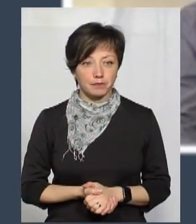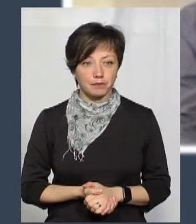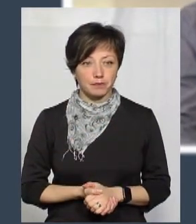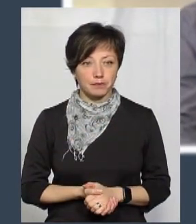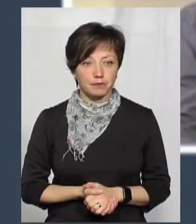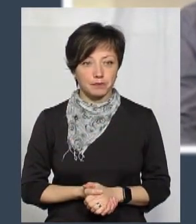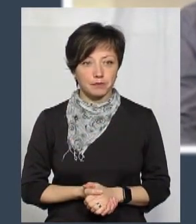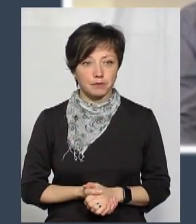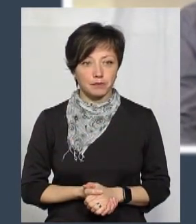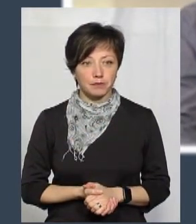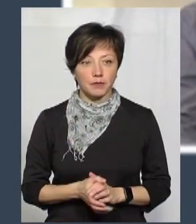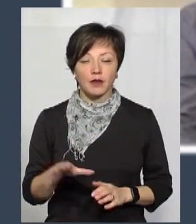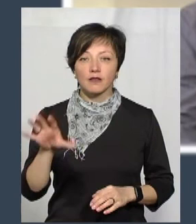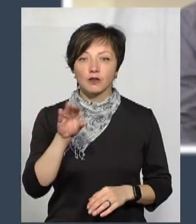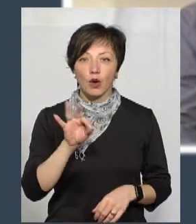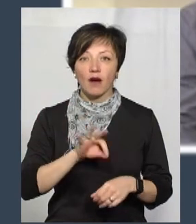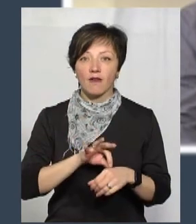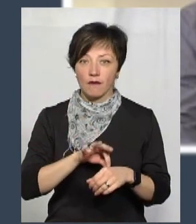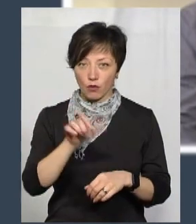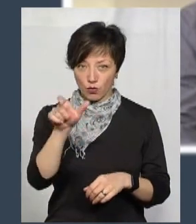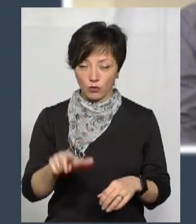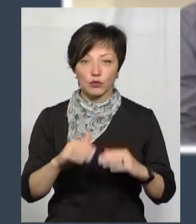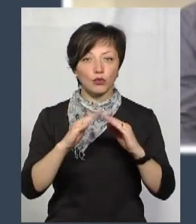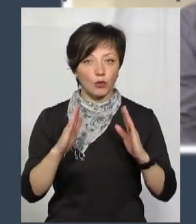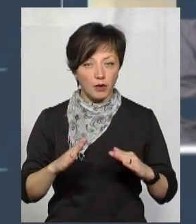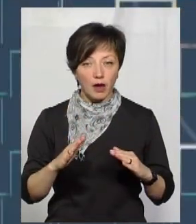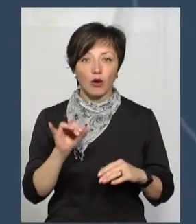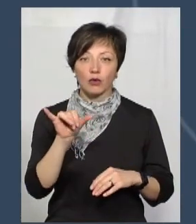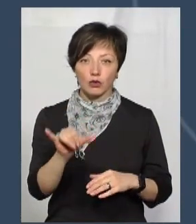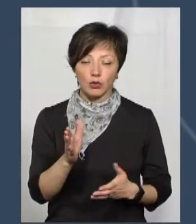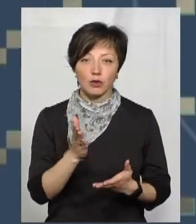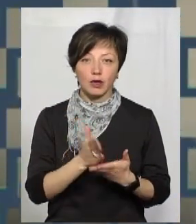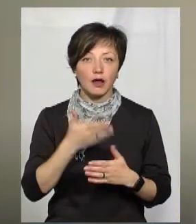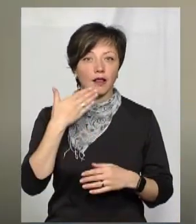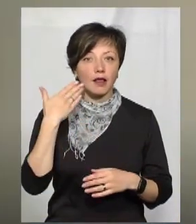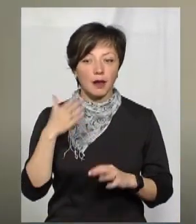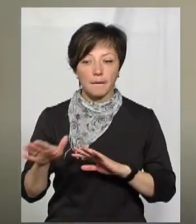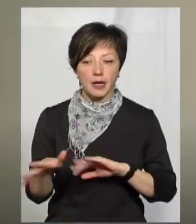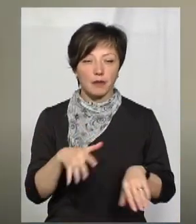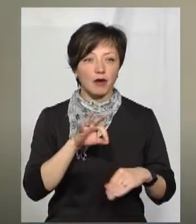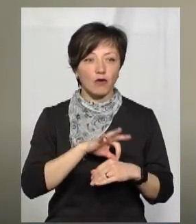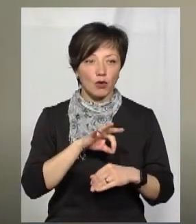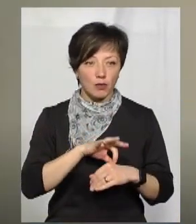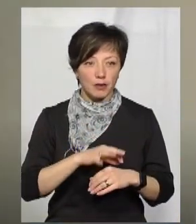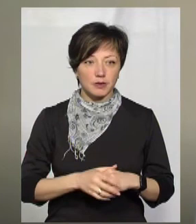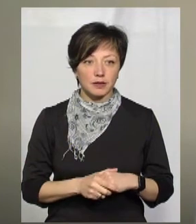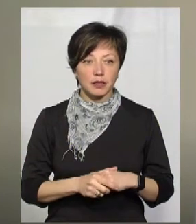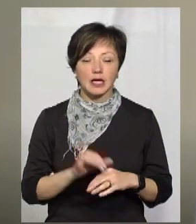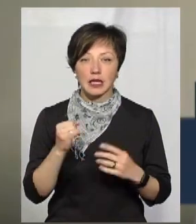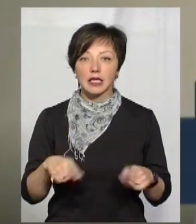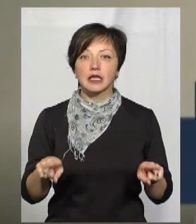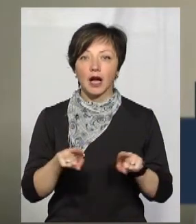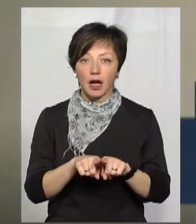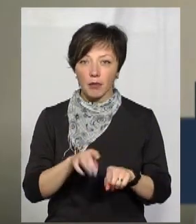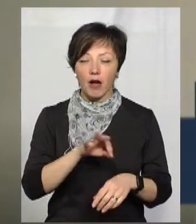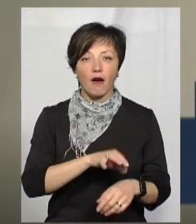Ну, або, якщо це хворий амбулаторний, то, відповідно, в нього йде легкий перебіг хвороби. І таким